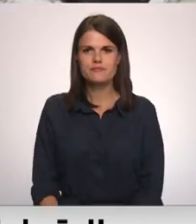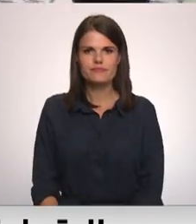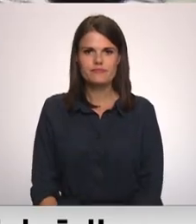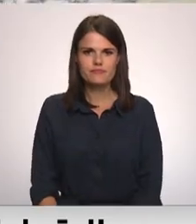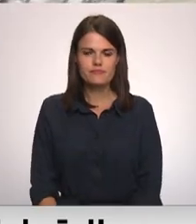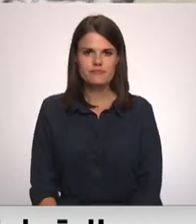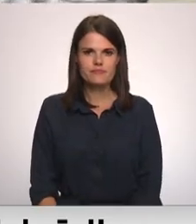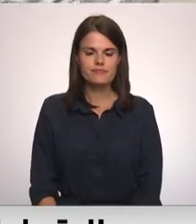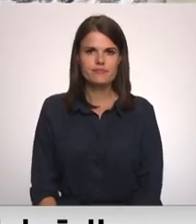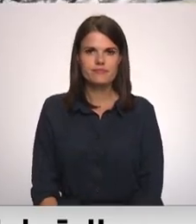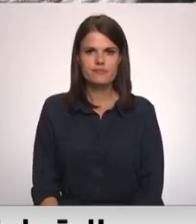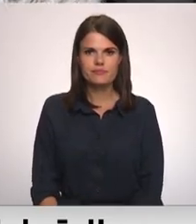Pāns, Vidzemes televīzija